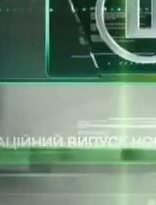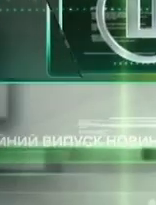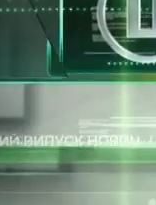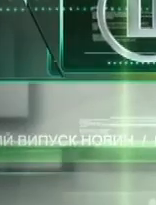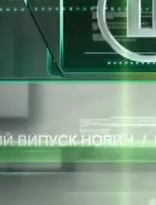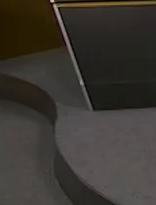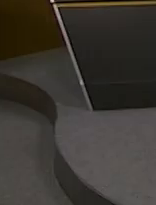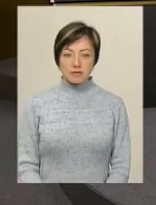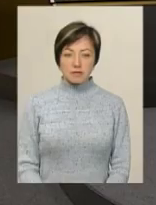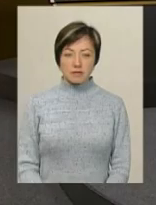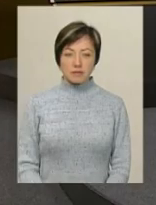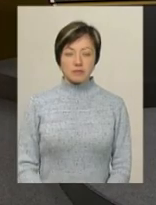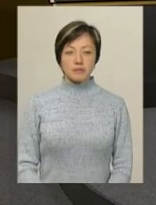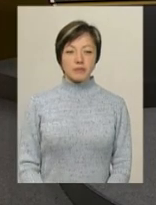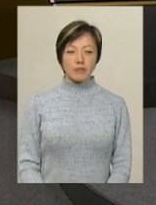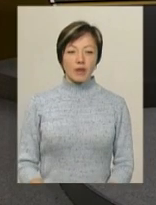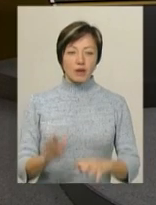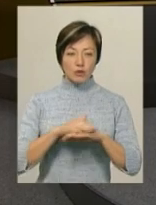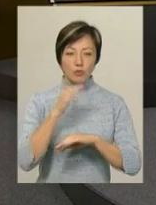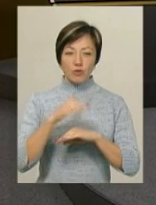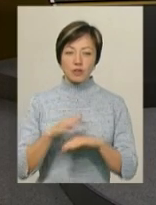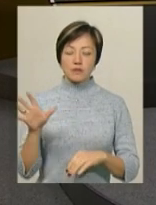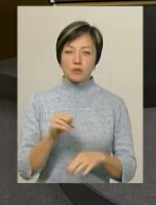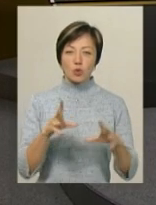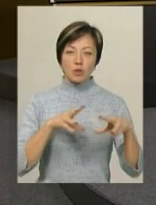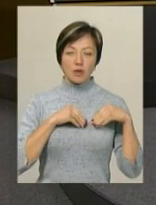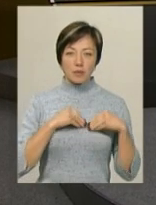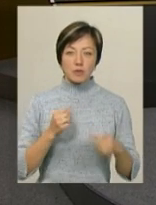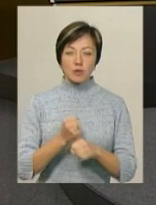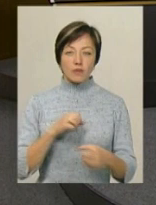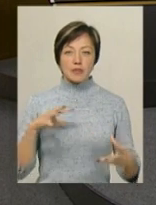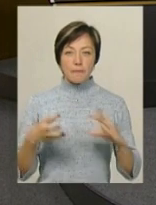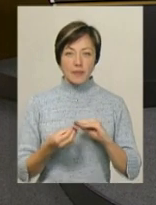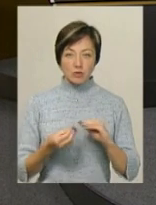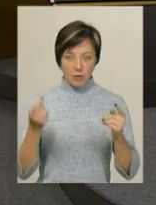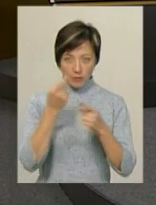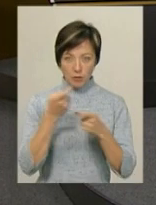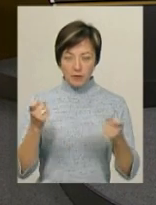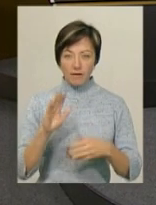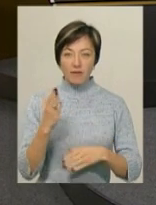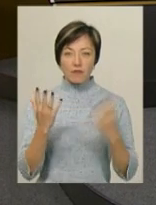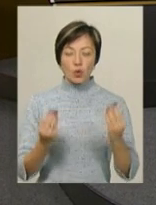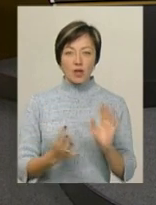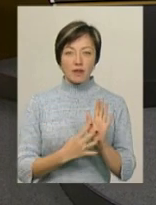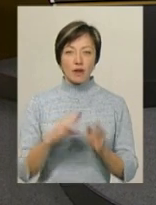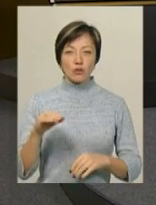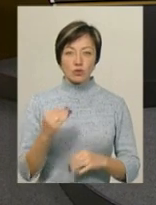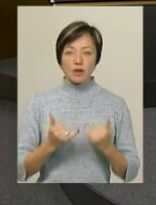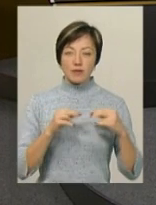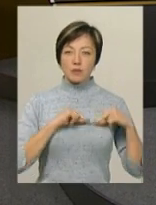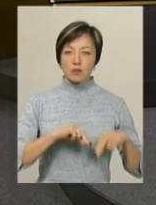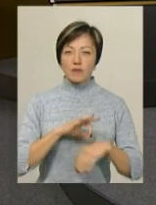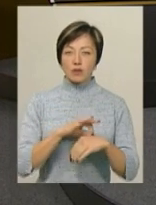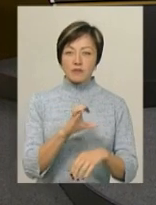Музика Доброго вечора всім, хто разом із нами підбиватиме інформаційний підсумок Вівторка 9 жовтня. В студії